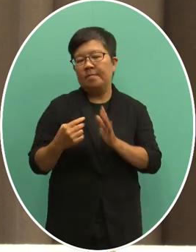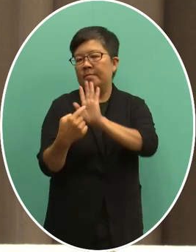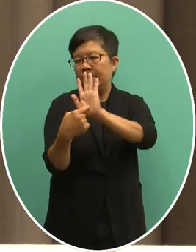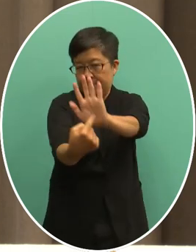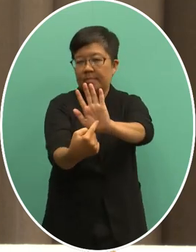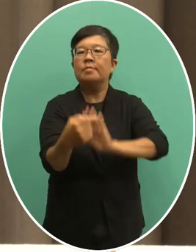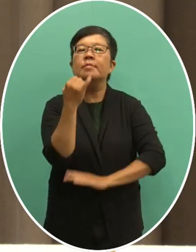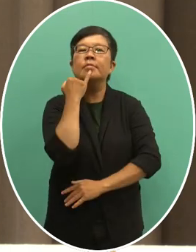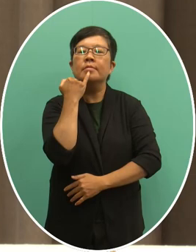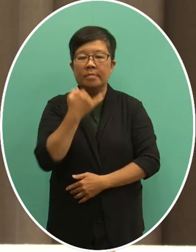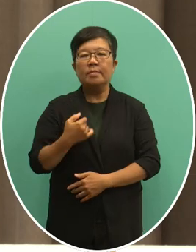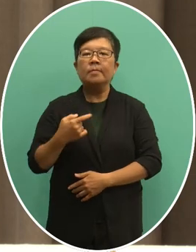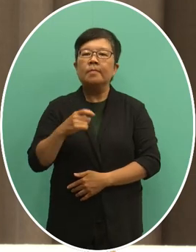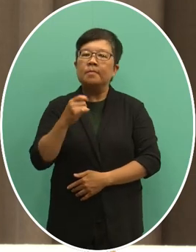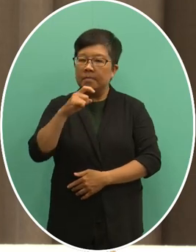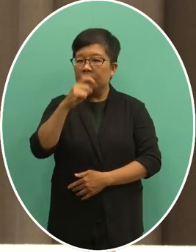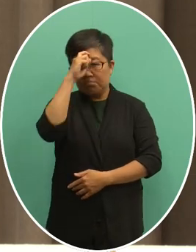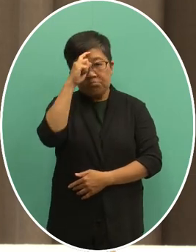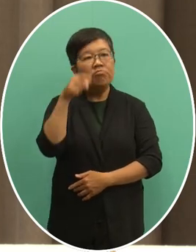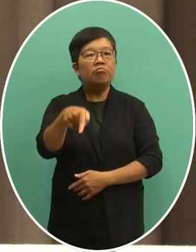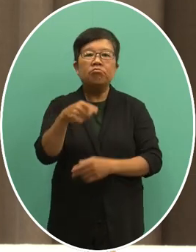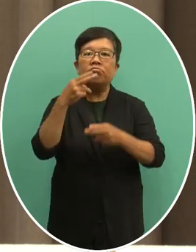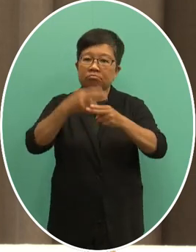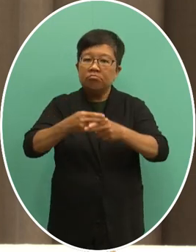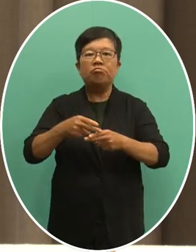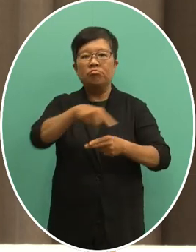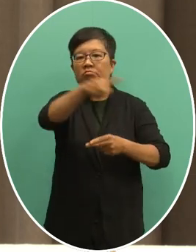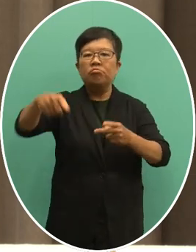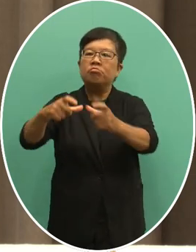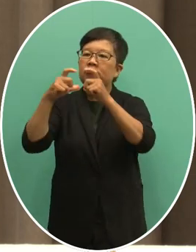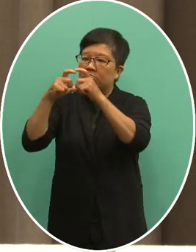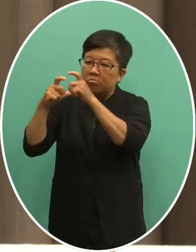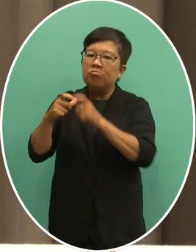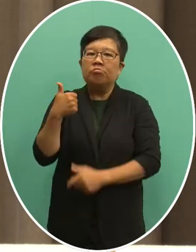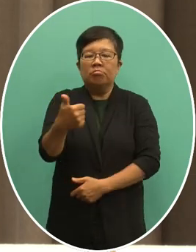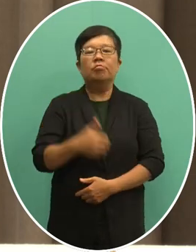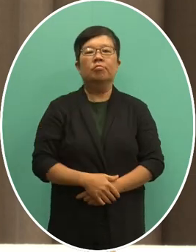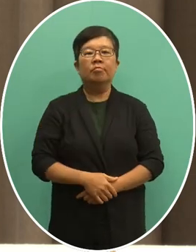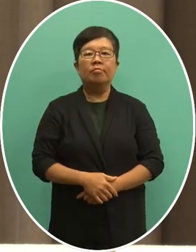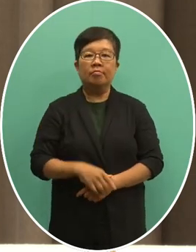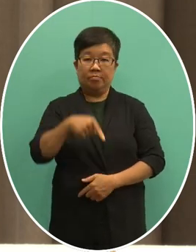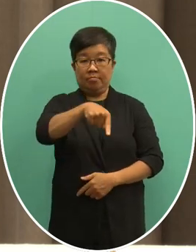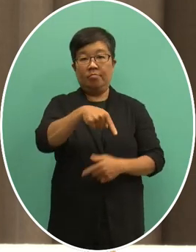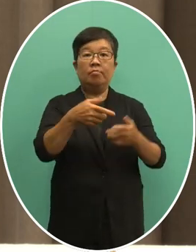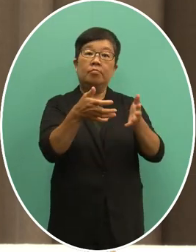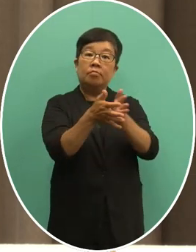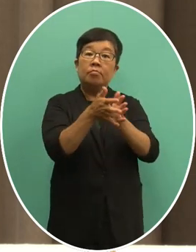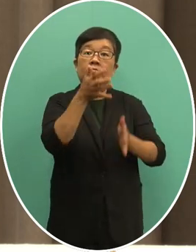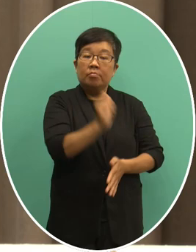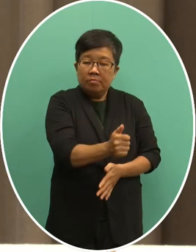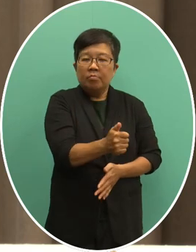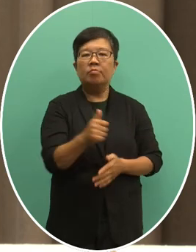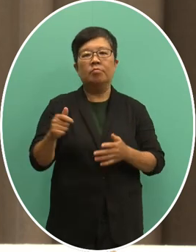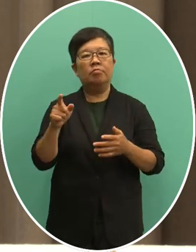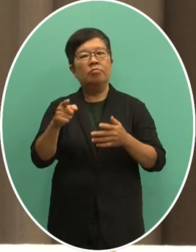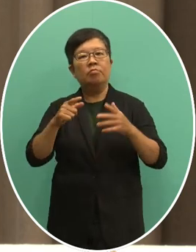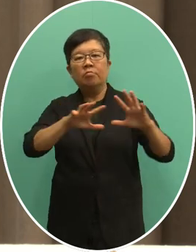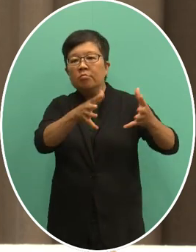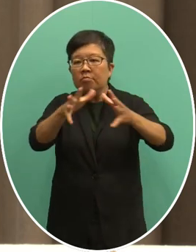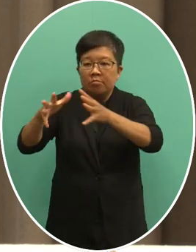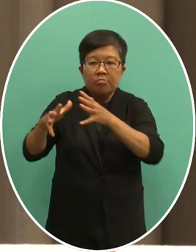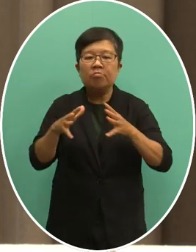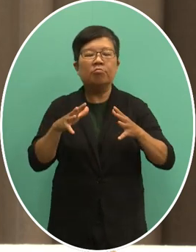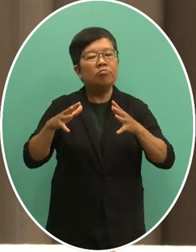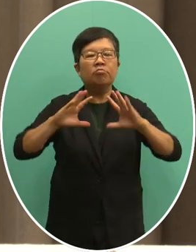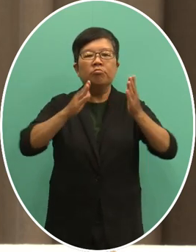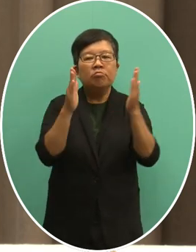能得到广泛的回响那么本部的吴部长已在各国的主流媒体发表专文